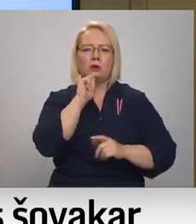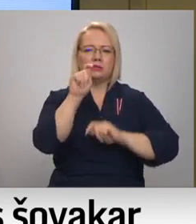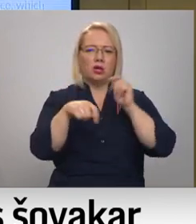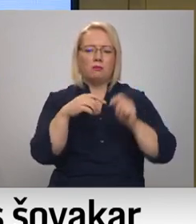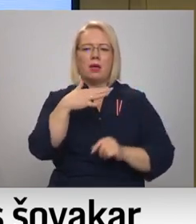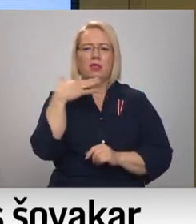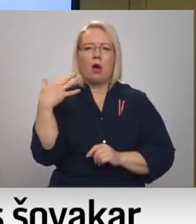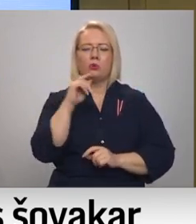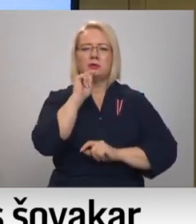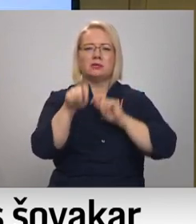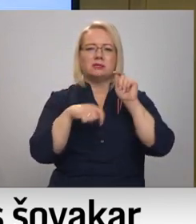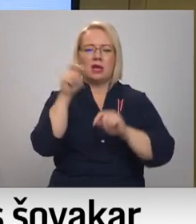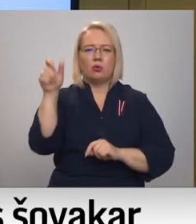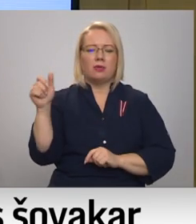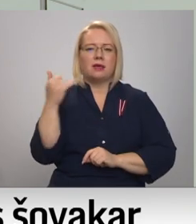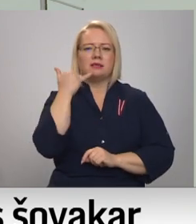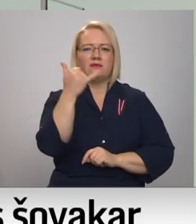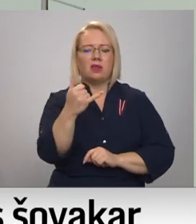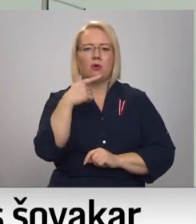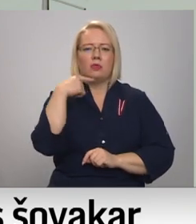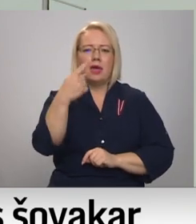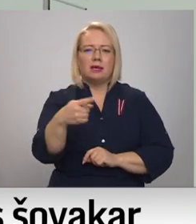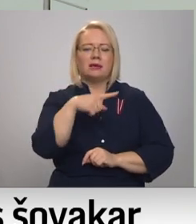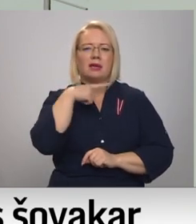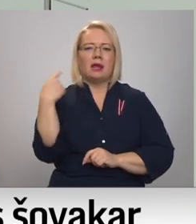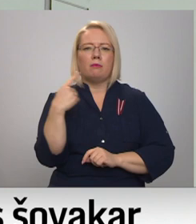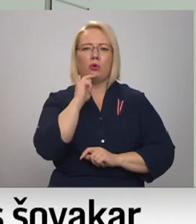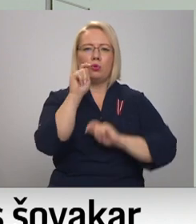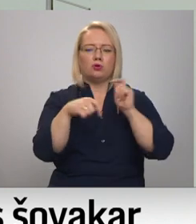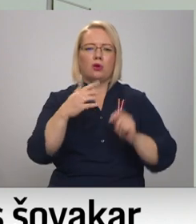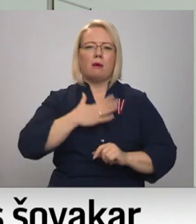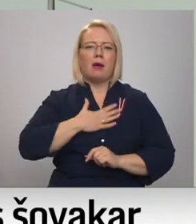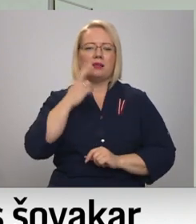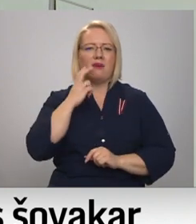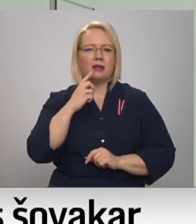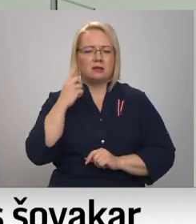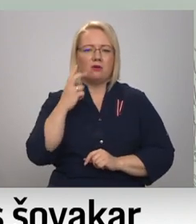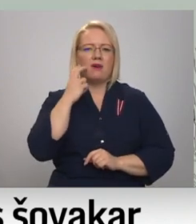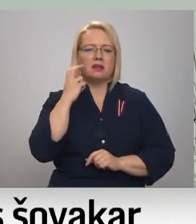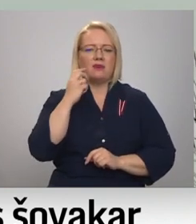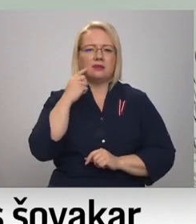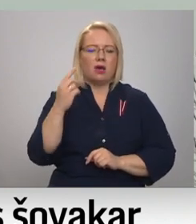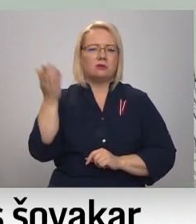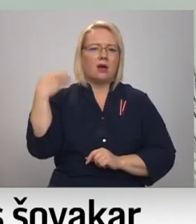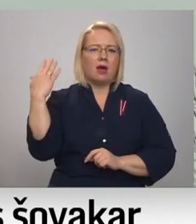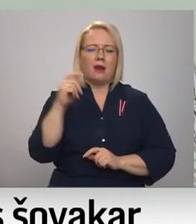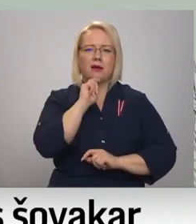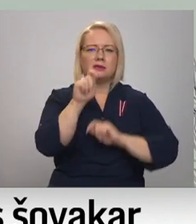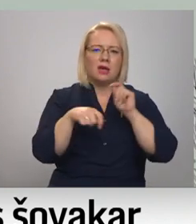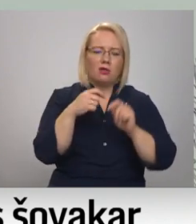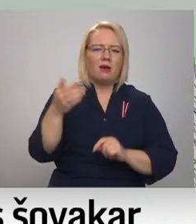daudz ziedotāji mums arī zvanīja un teica, es gribu noziedot, jo mans vecstāvs un vecstāvs reizi ir ziedojusi vai arī